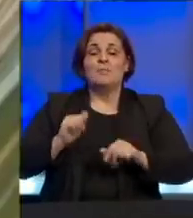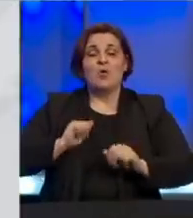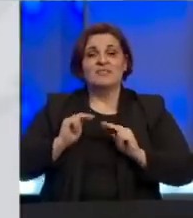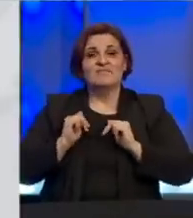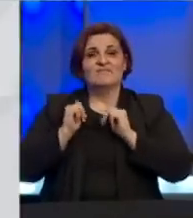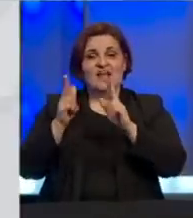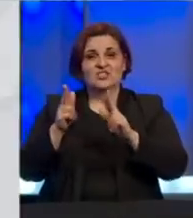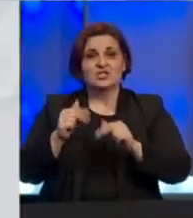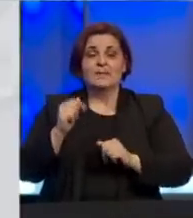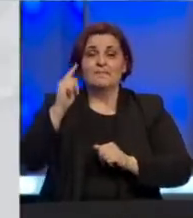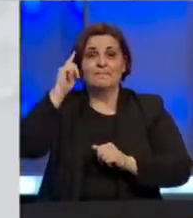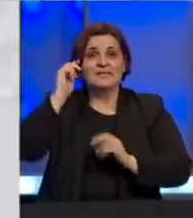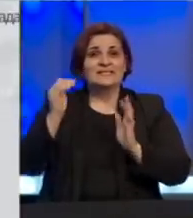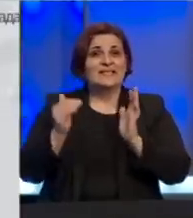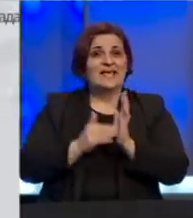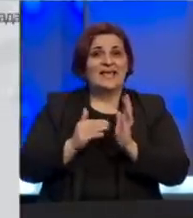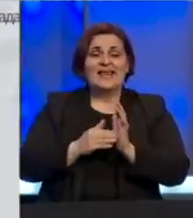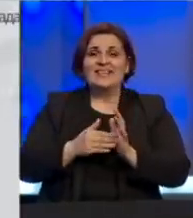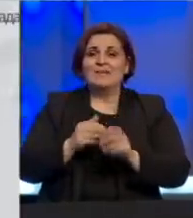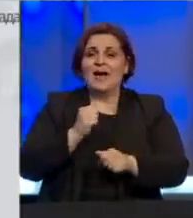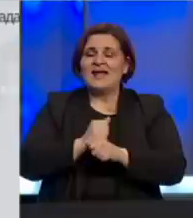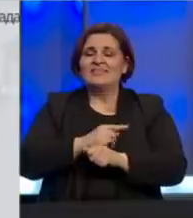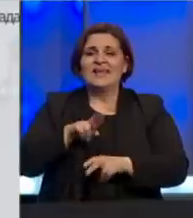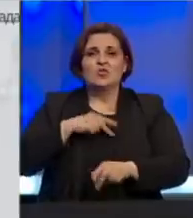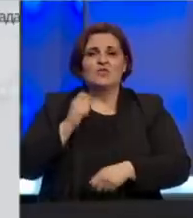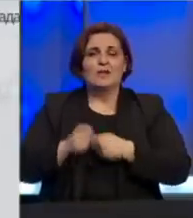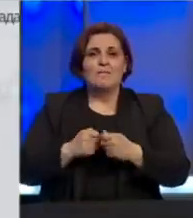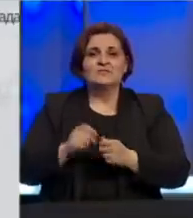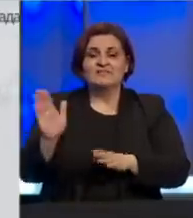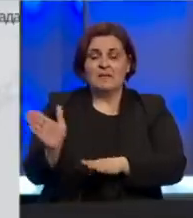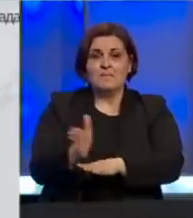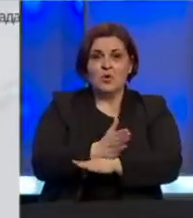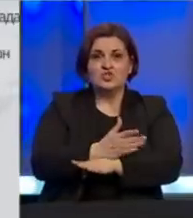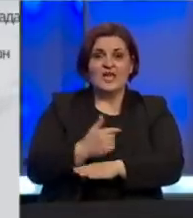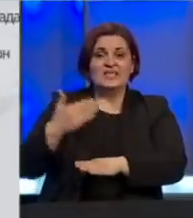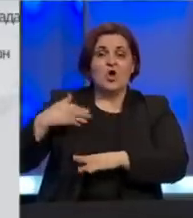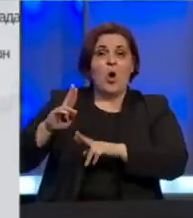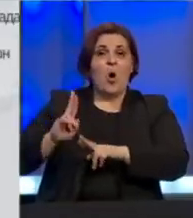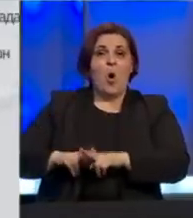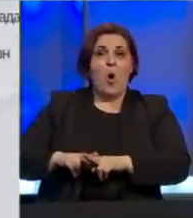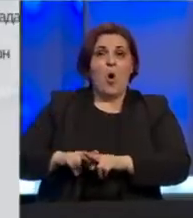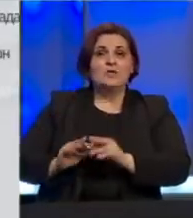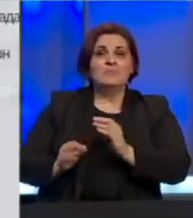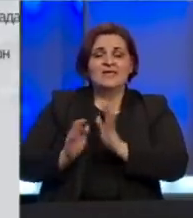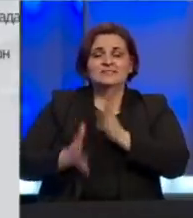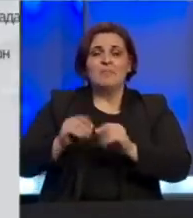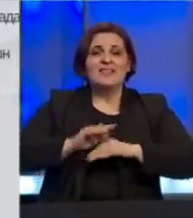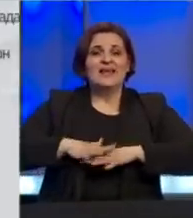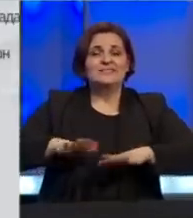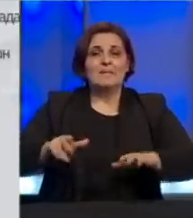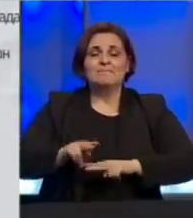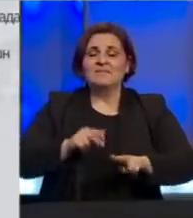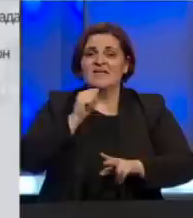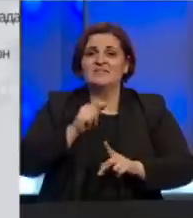vraćati. Mislim da ne treba povlačiti neodgovore poteze i da kada ovo sve prođe iza nas ne ostane spaljena zemlja. Ministarstvo